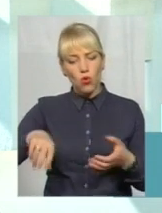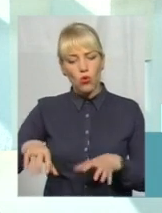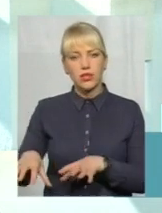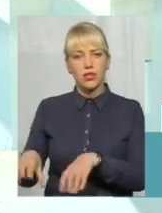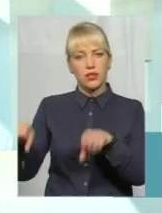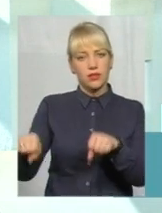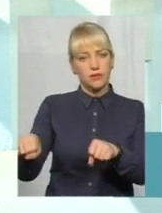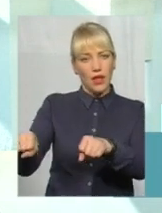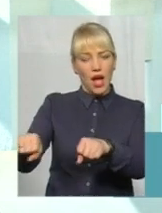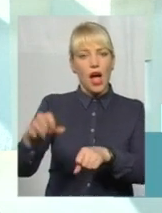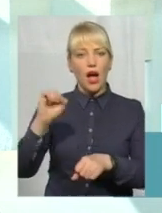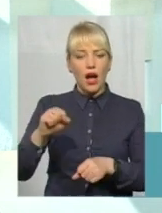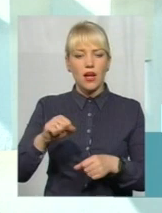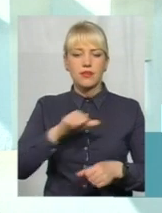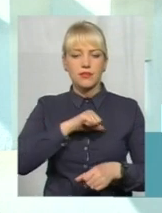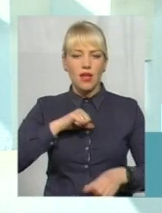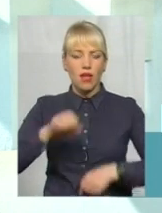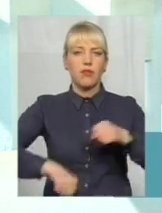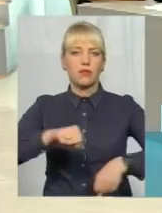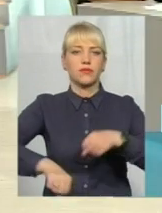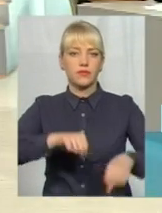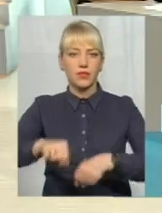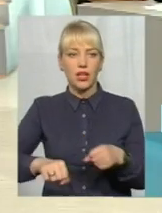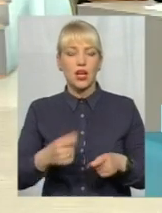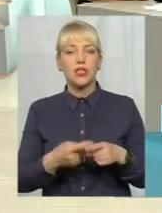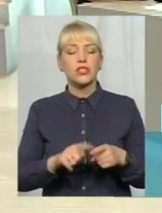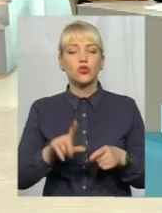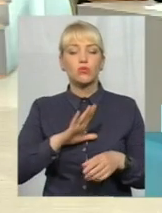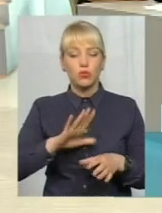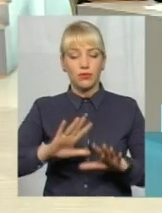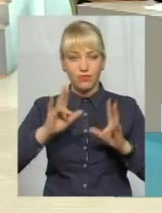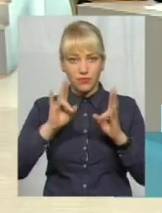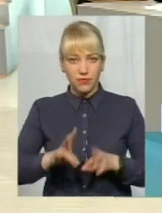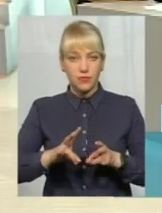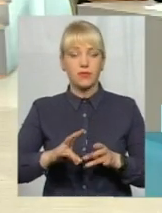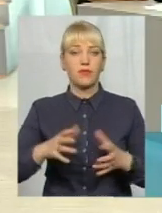велосипедисткою, яке відбулося нещодавно, це якраз відбулося тієї самої причини.